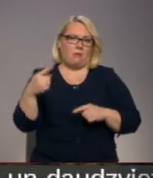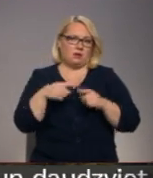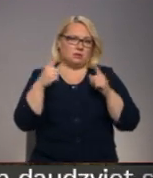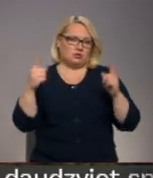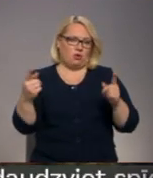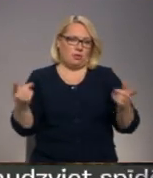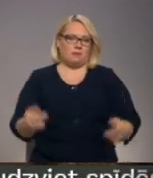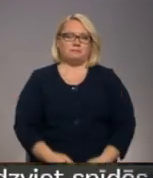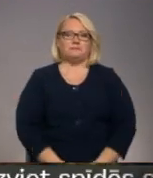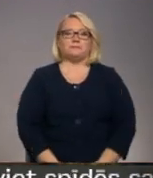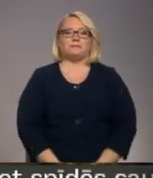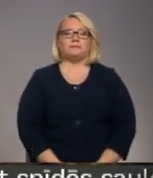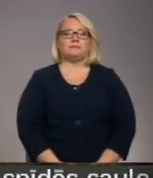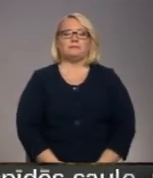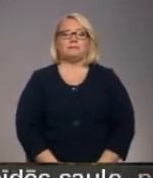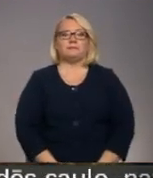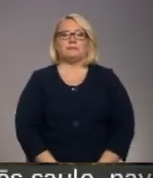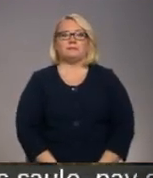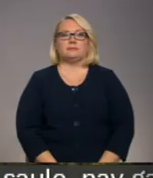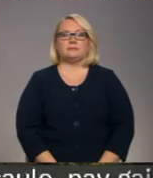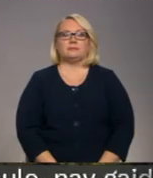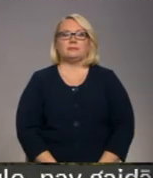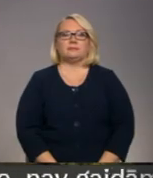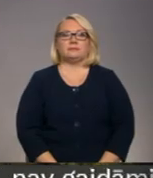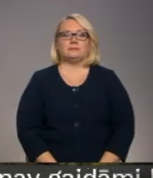Sandra Leitāna, Andrs Pāns, Zemgals regionālā televīzija.